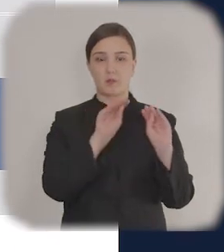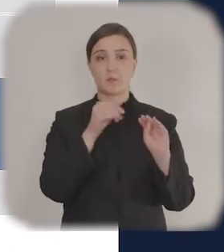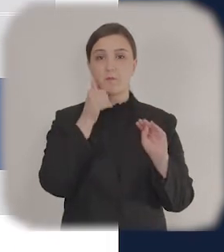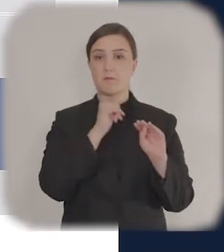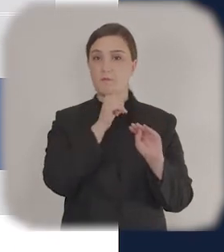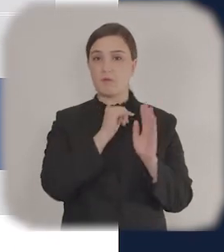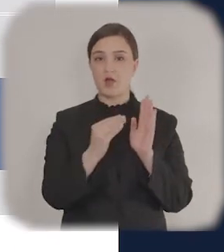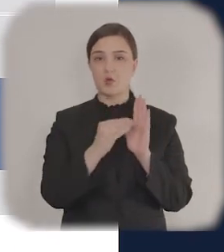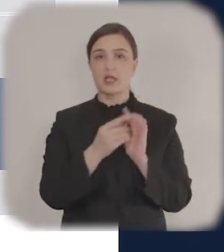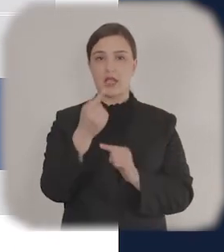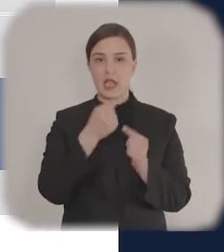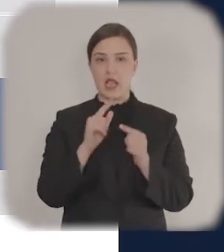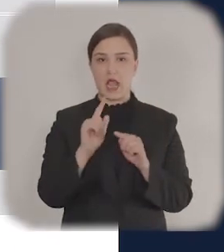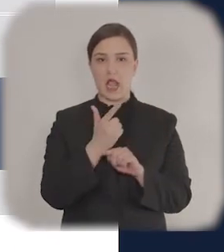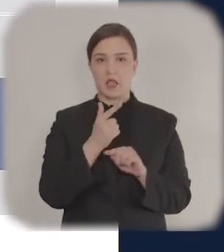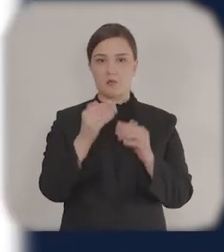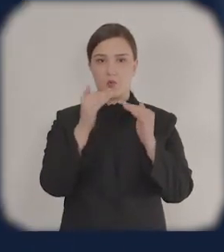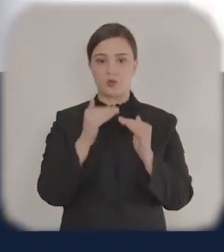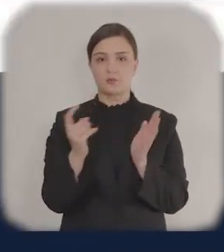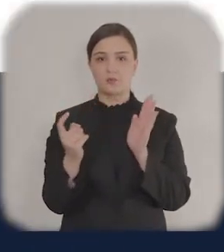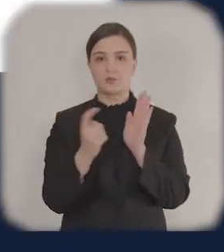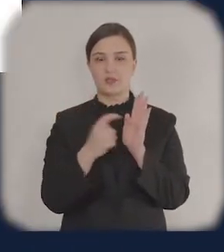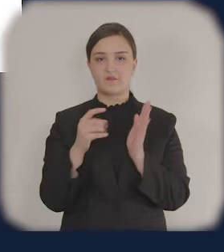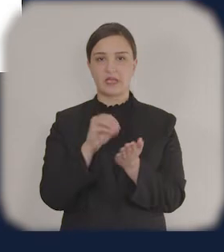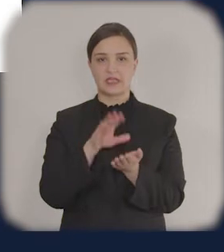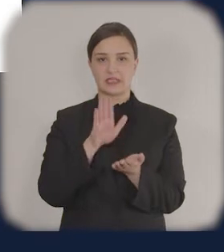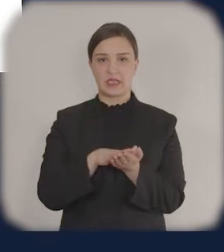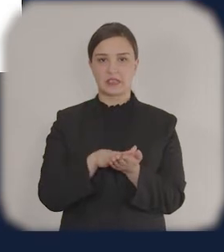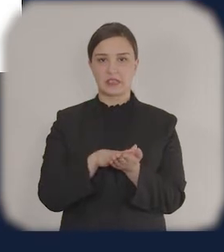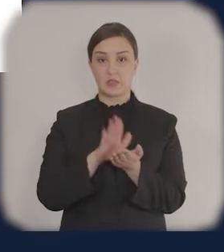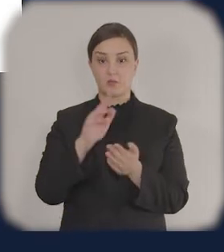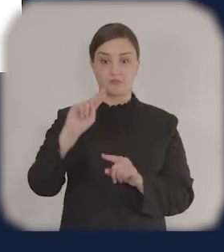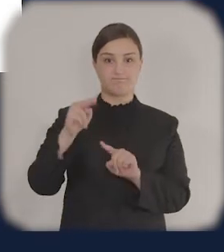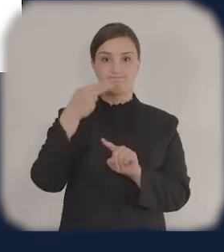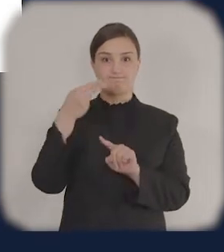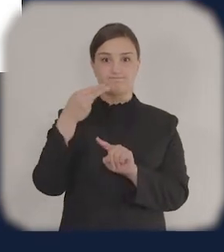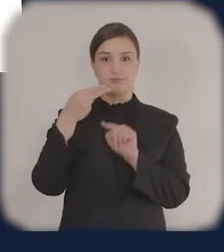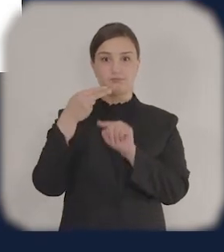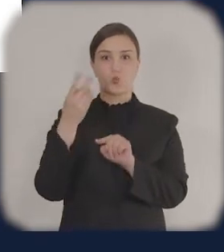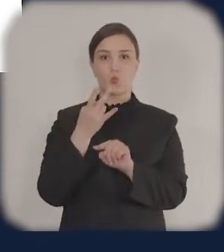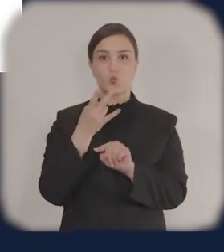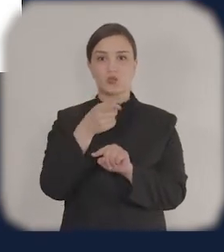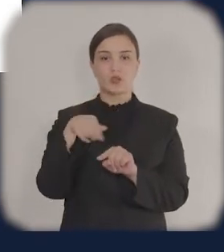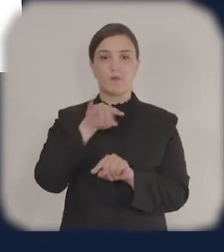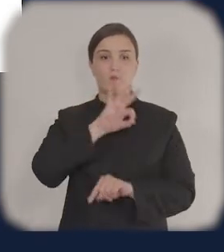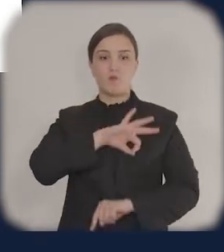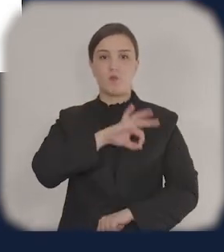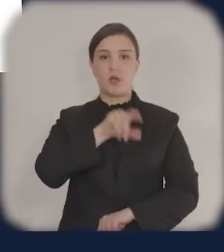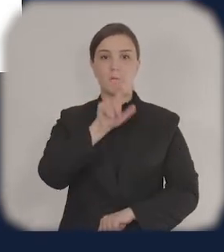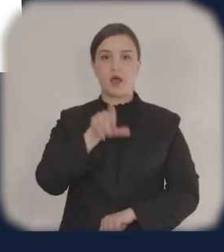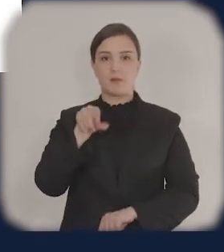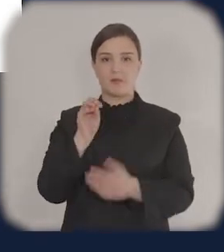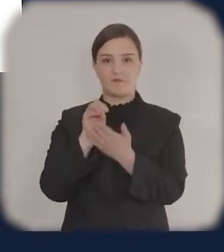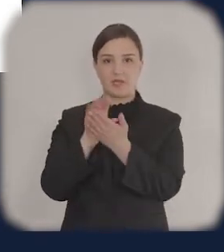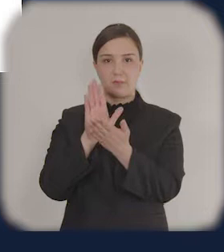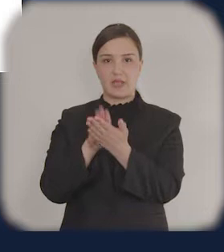və onu təkrarlayın. Sonra qeydiyyat düyməsini basın. Qeydiyyat düyməsini bastıqdan sonra bir pəncərə açılacaq. Həmin